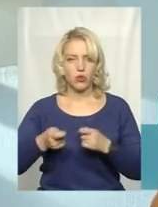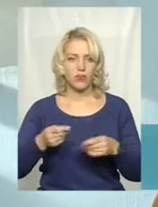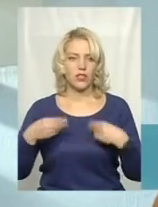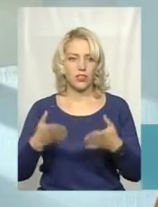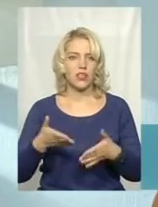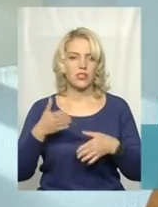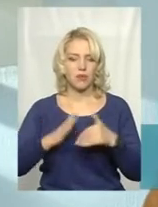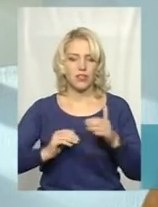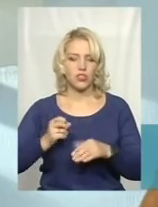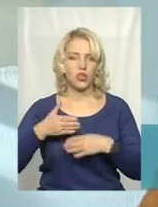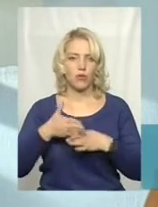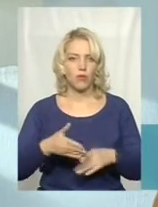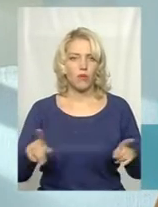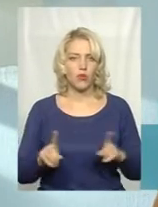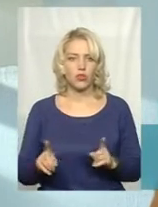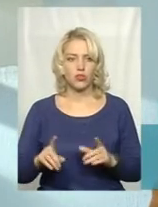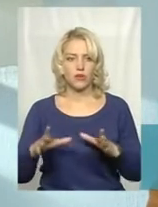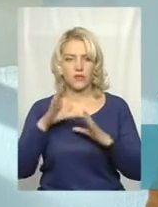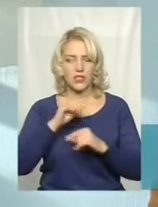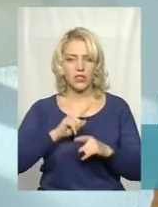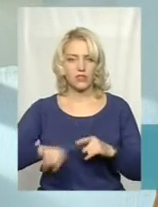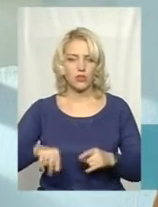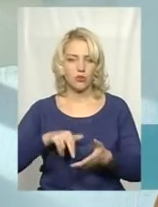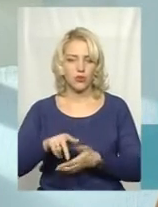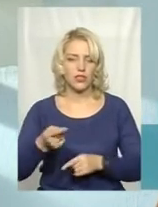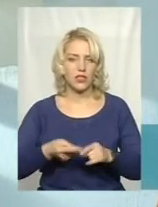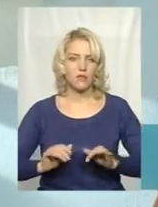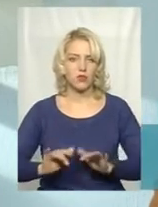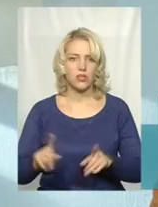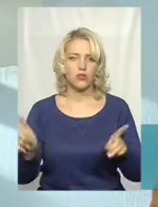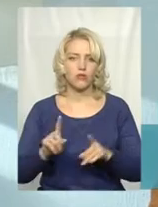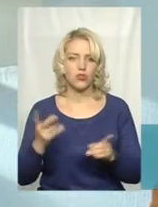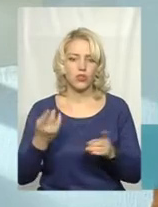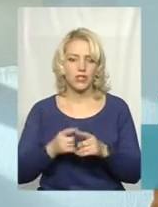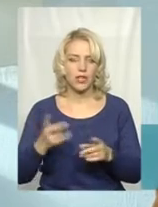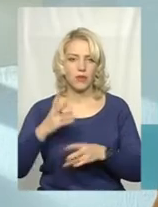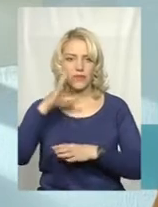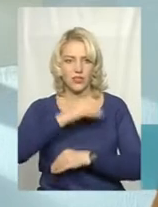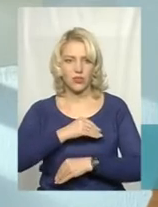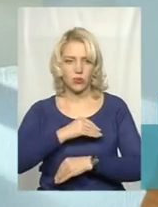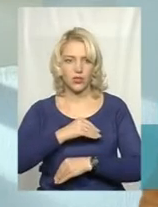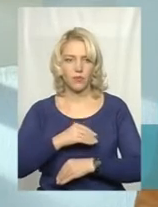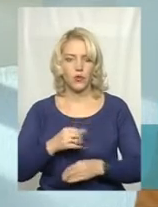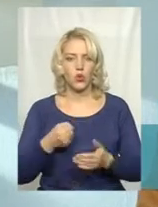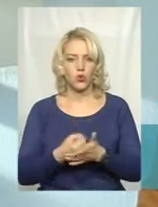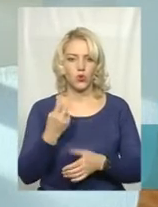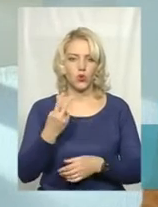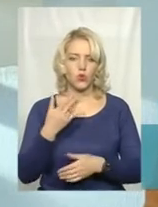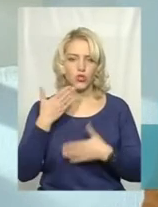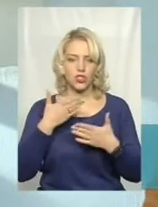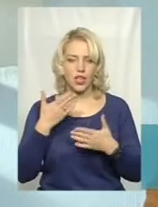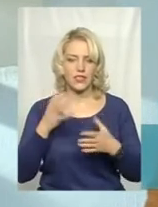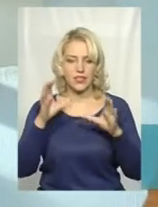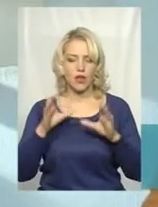практична допомога, для того, щоб ми встигли швидко пройти ці процеси, тому що це треба встигнути, скажімо так, до другого читання